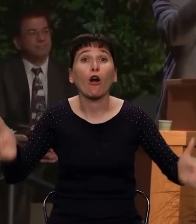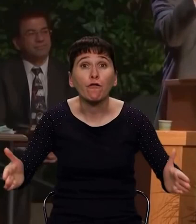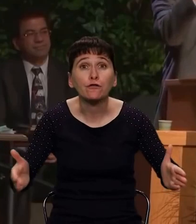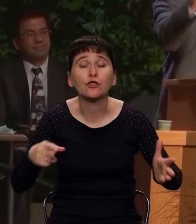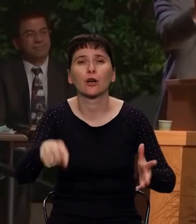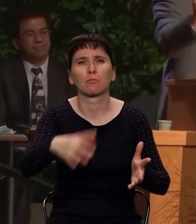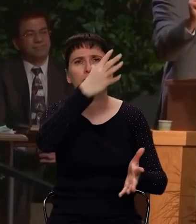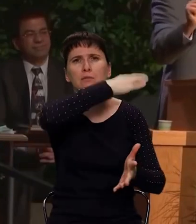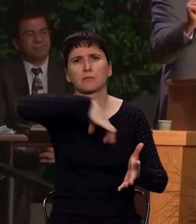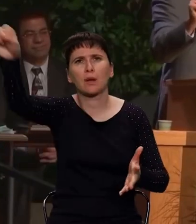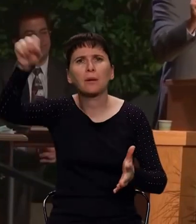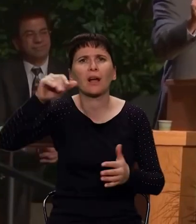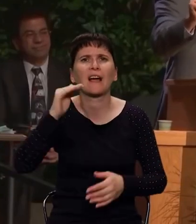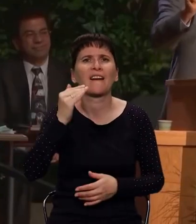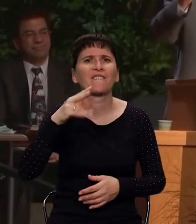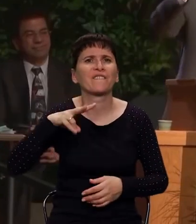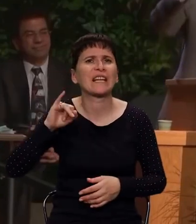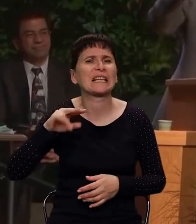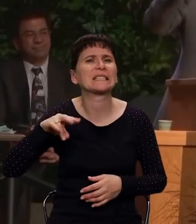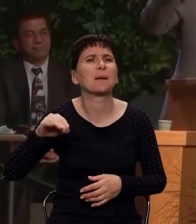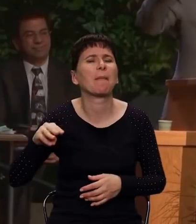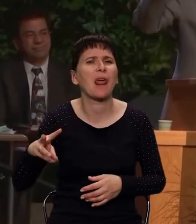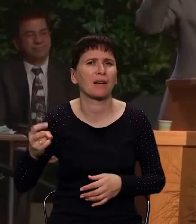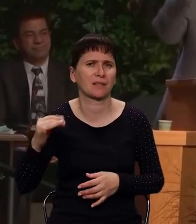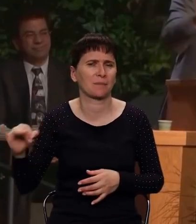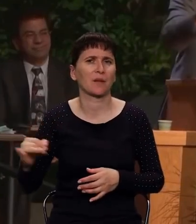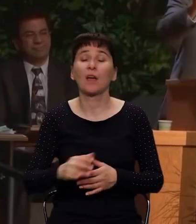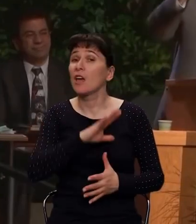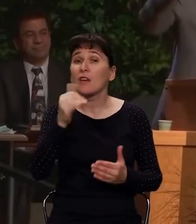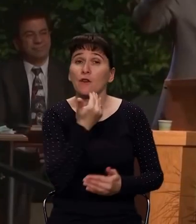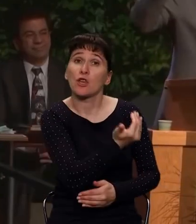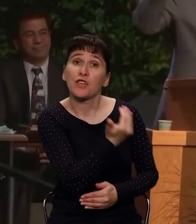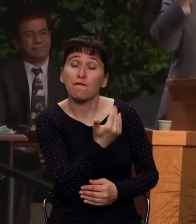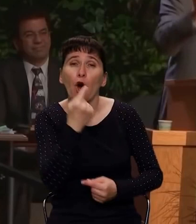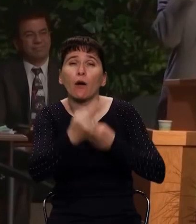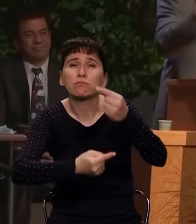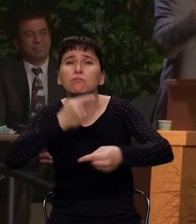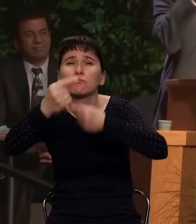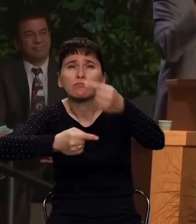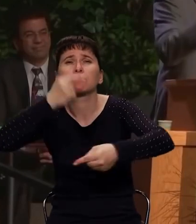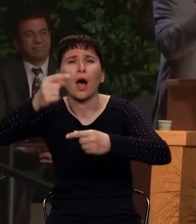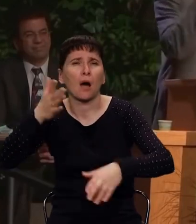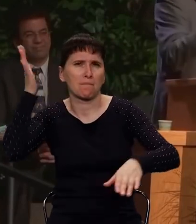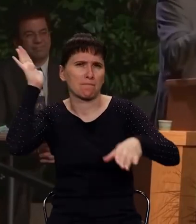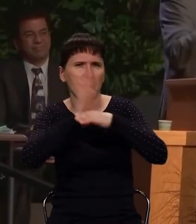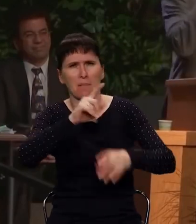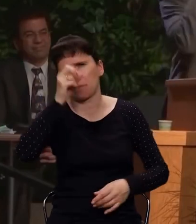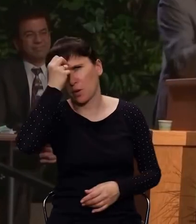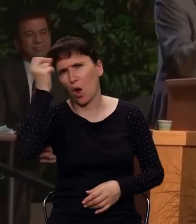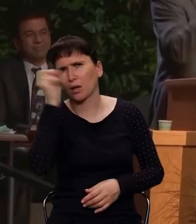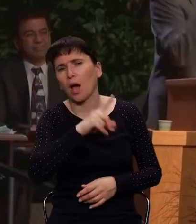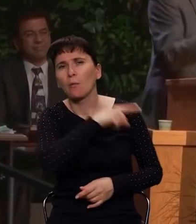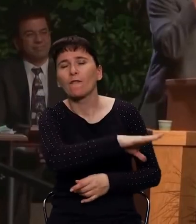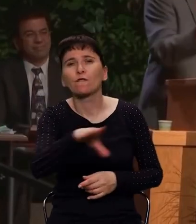Бог обитал, был взят. Это привело к тому, что все его потомство, оно умирало в средних летах. И каждый